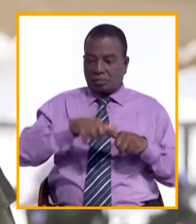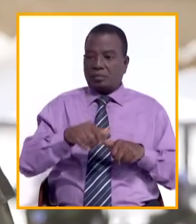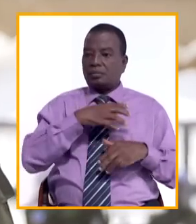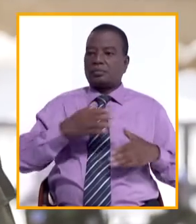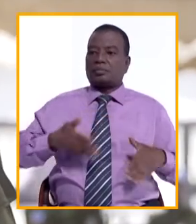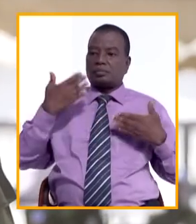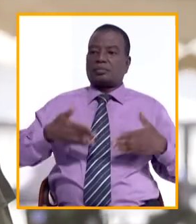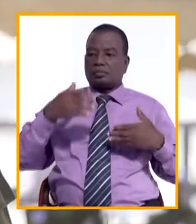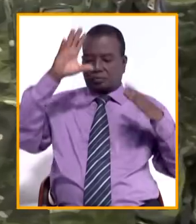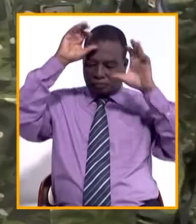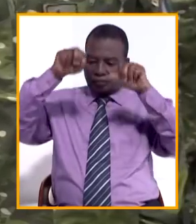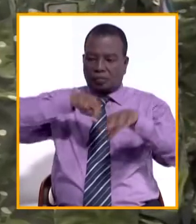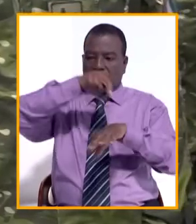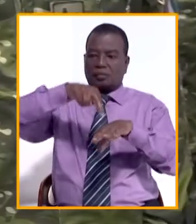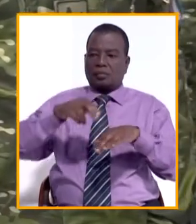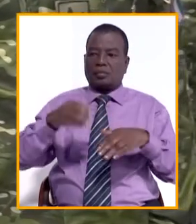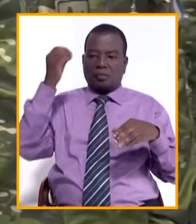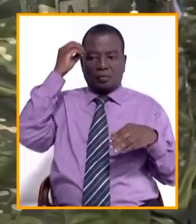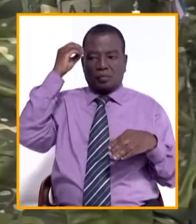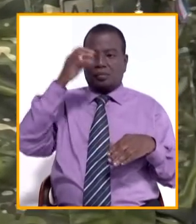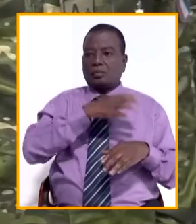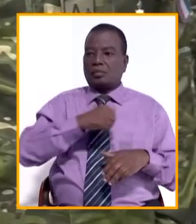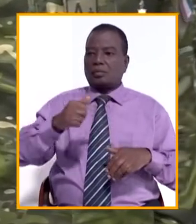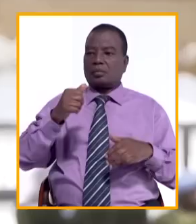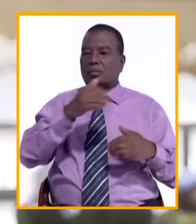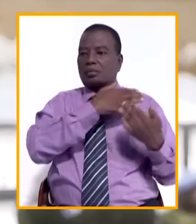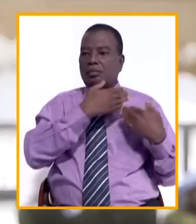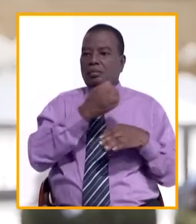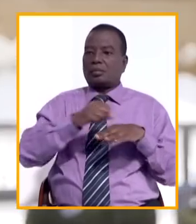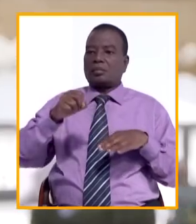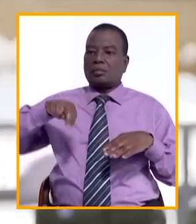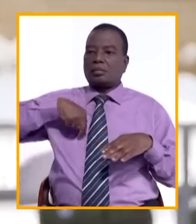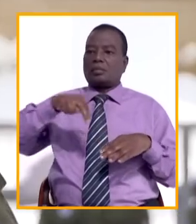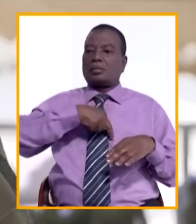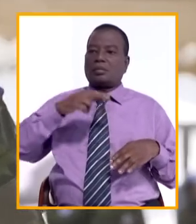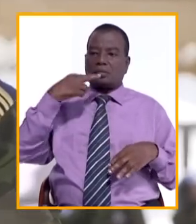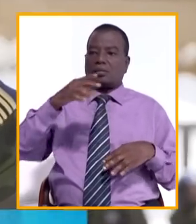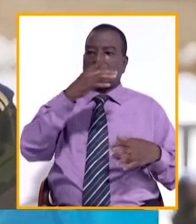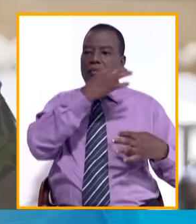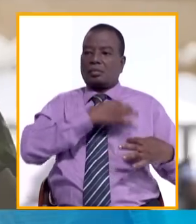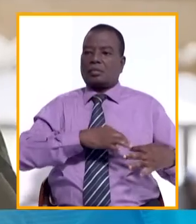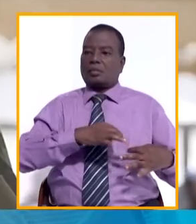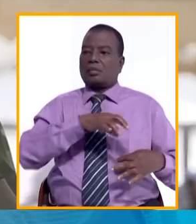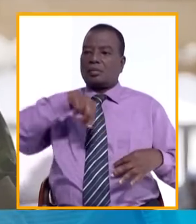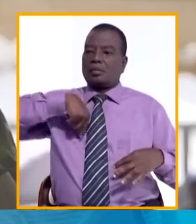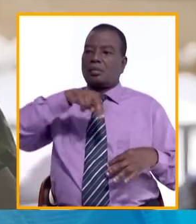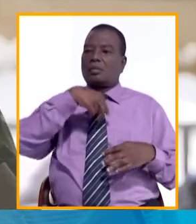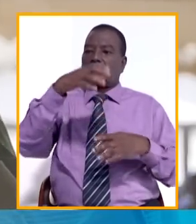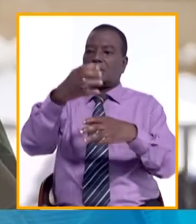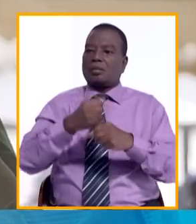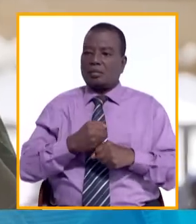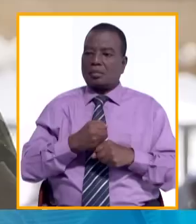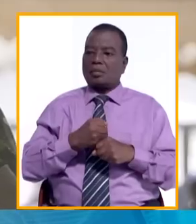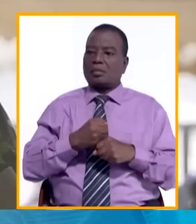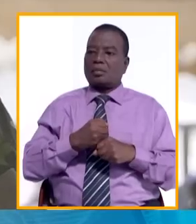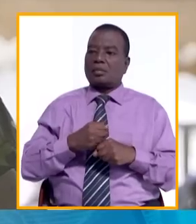leur gratitude au président de la République, Alassane Ouattara, chef suprême des armées. Nous voyons en cette décoration que nous recevons le